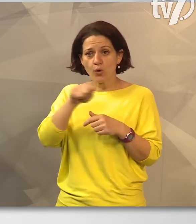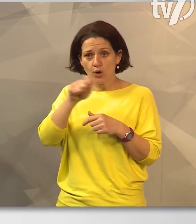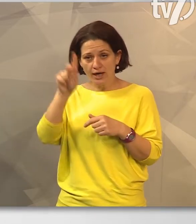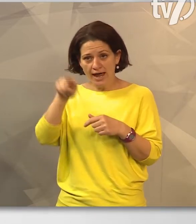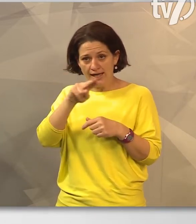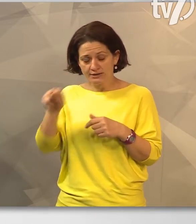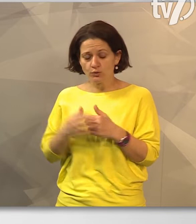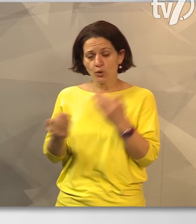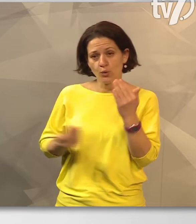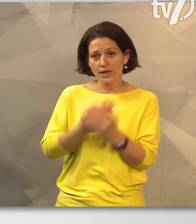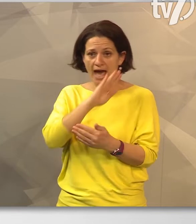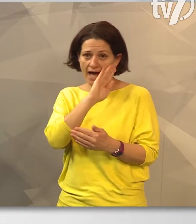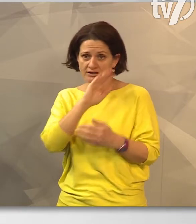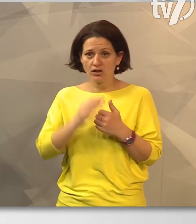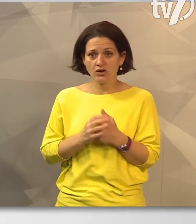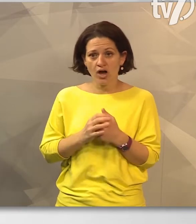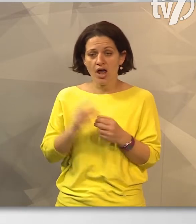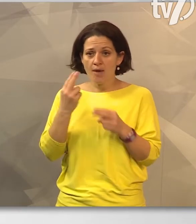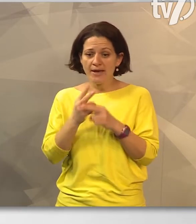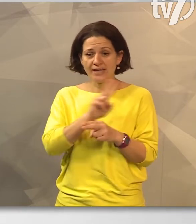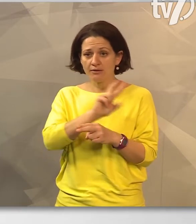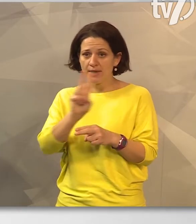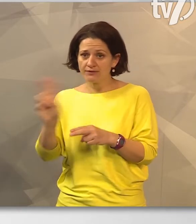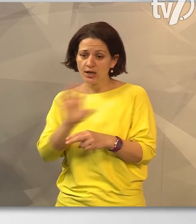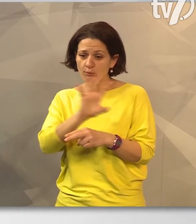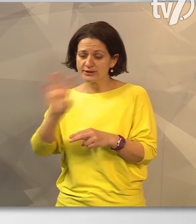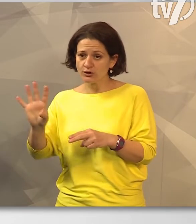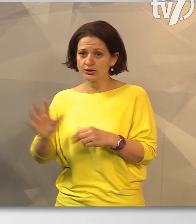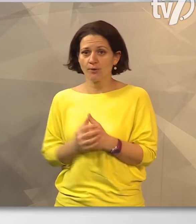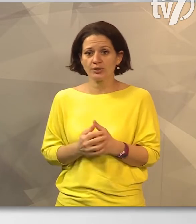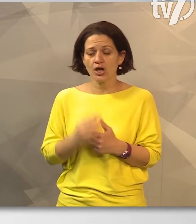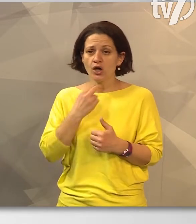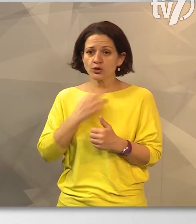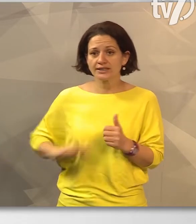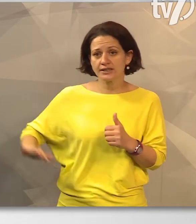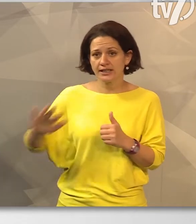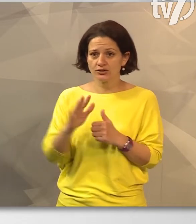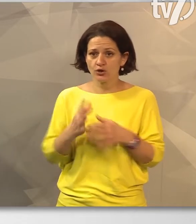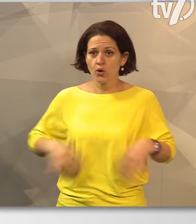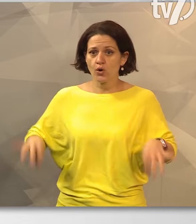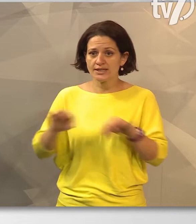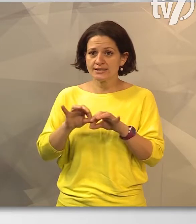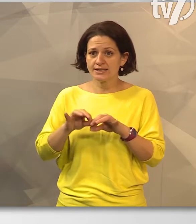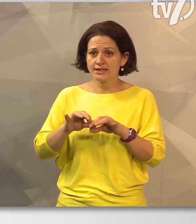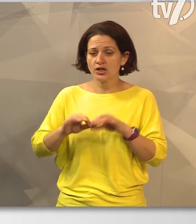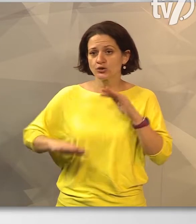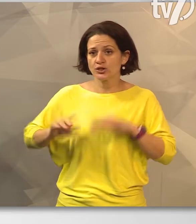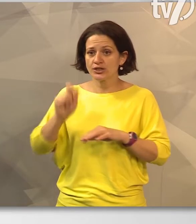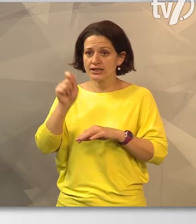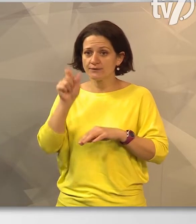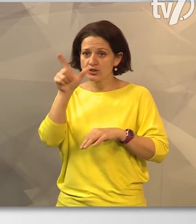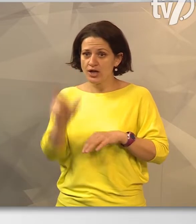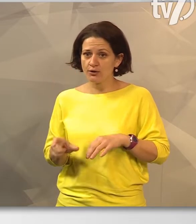is új ágyakat és beteg megfigyelő monitorokat kapott. A Gyulai térség országgyűlési képviselője